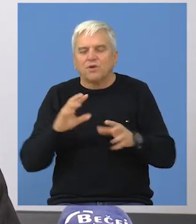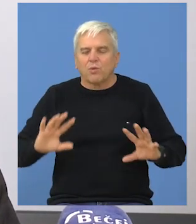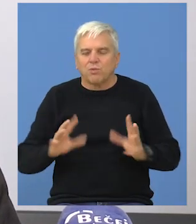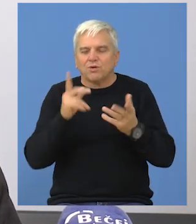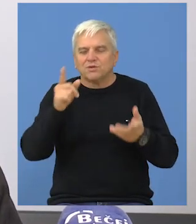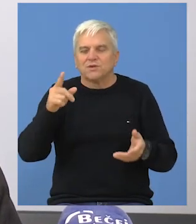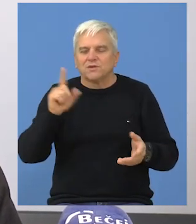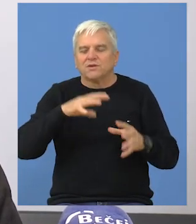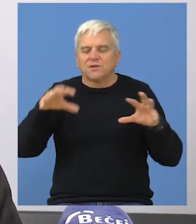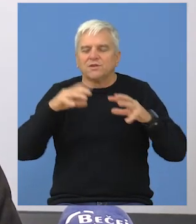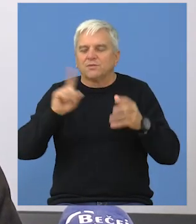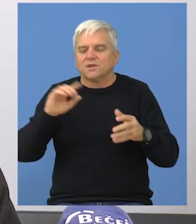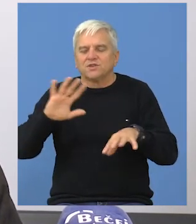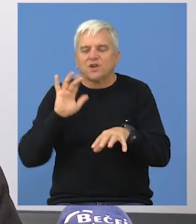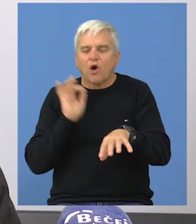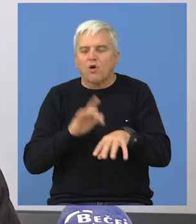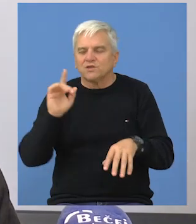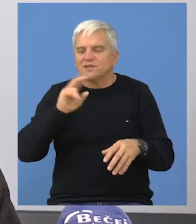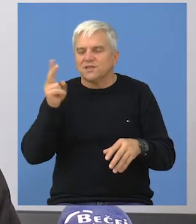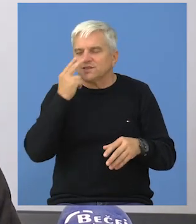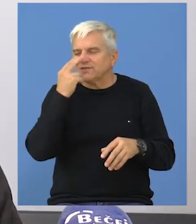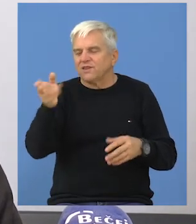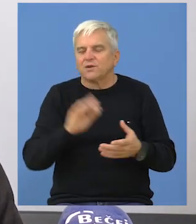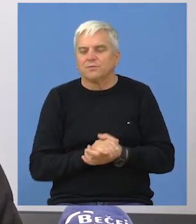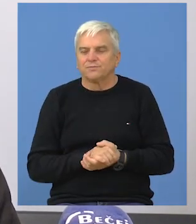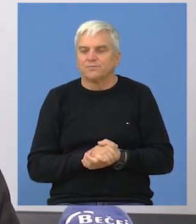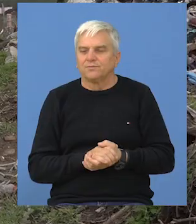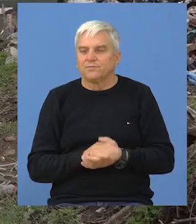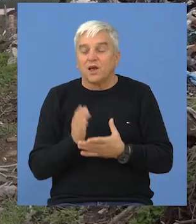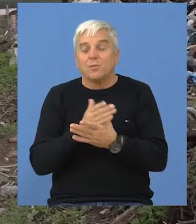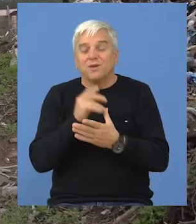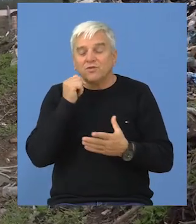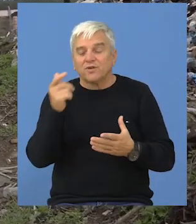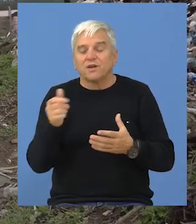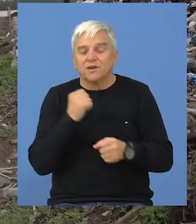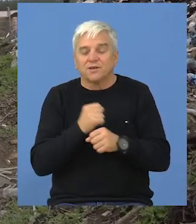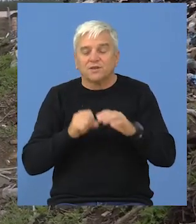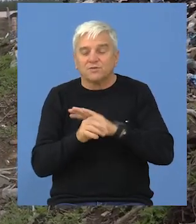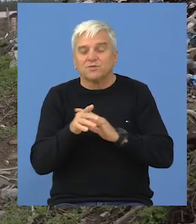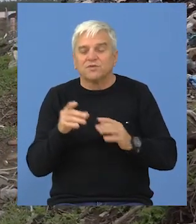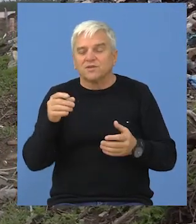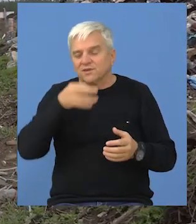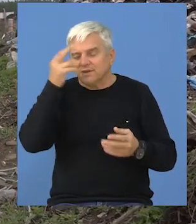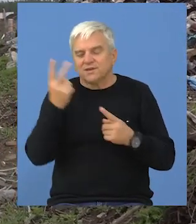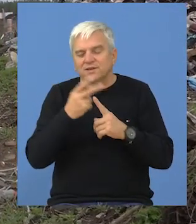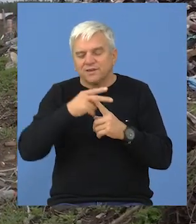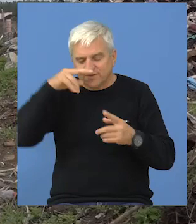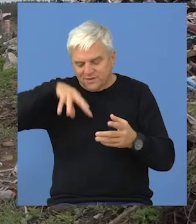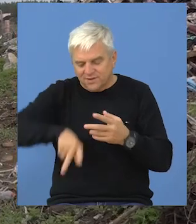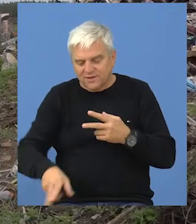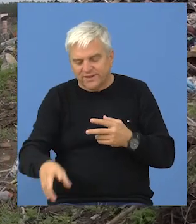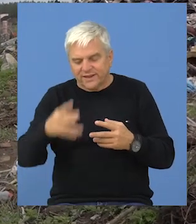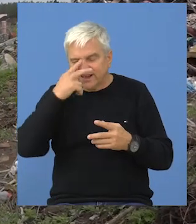bilo požara na deponiji, se dim nije osetio, nije bio biljiv, nije se ne video dim. Umeđu vremenu sprovedeno je i termovizijsko